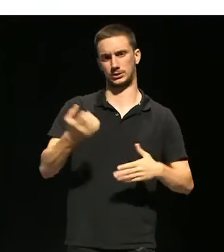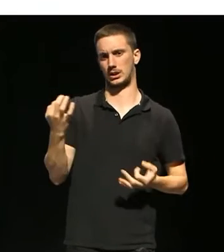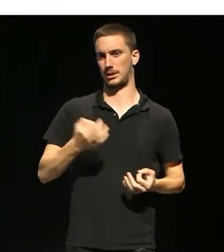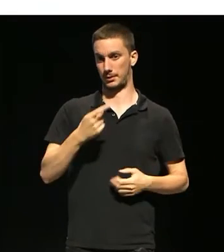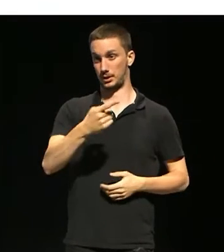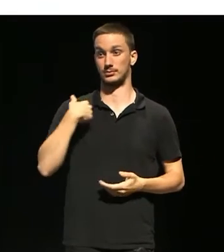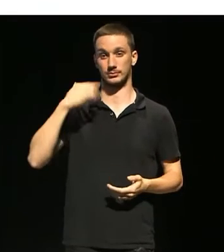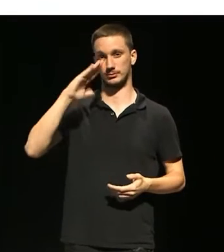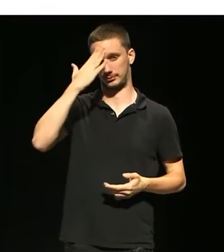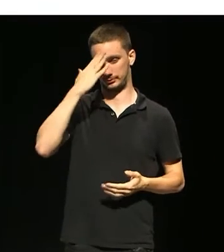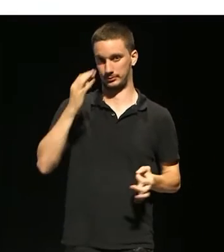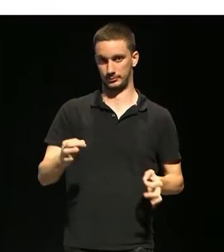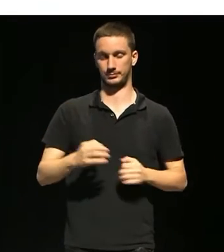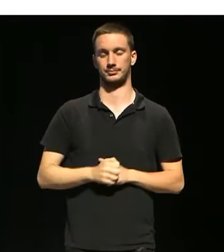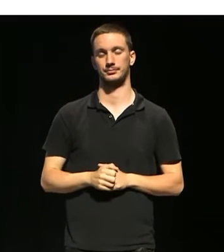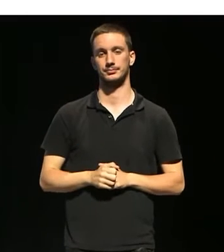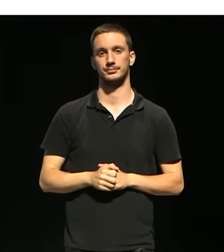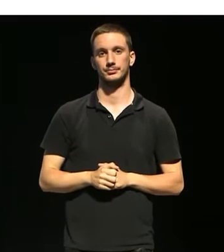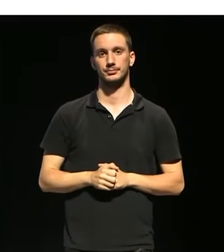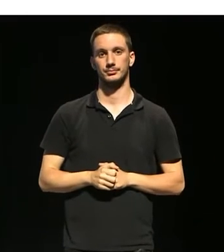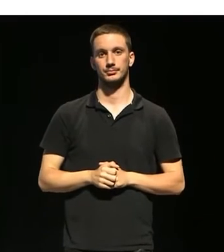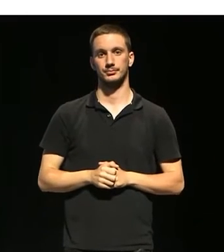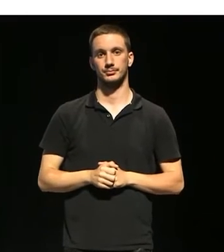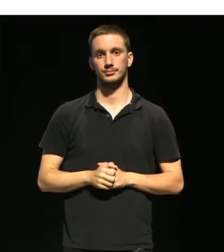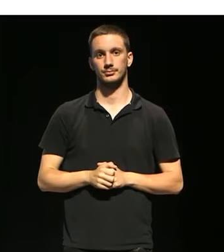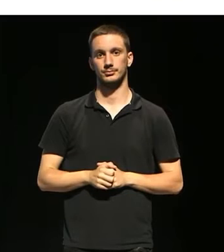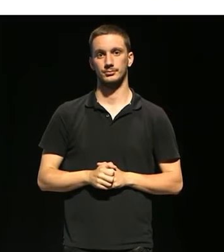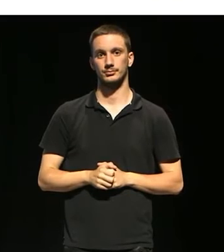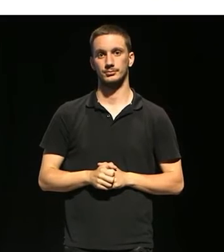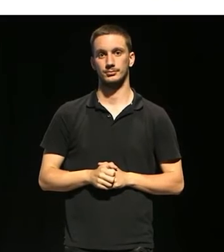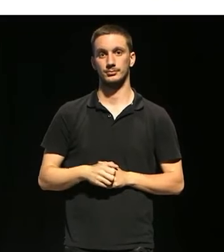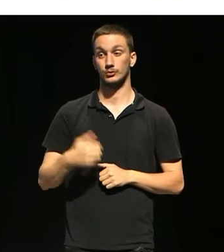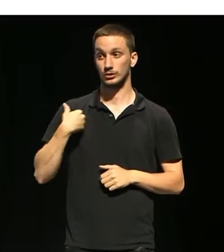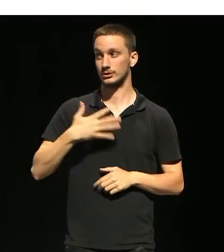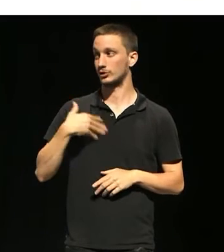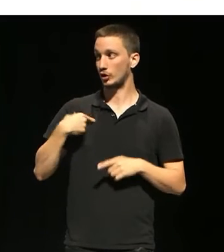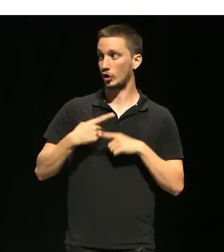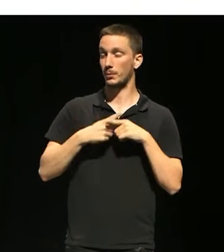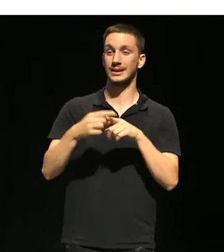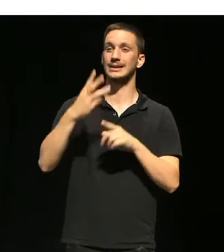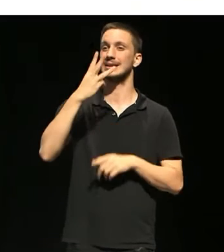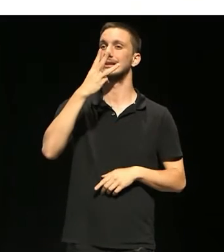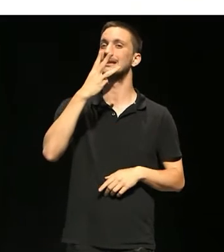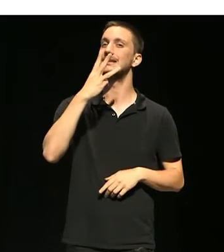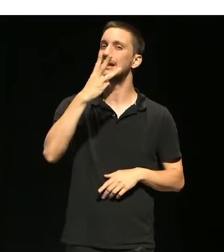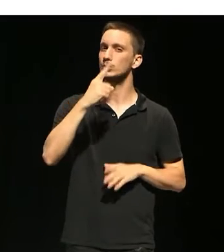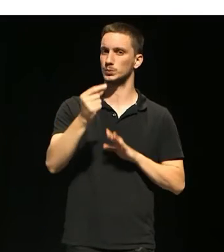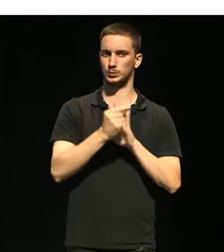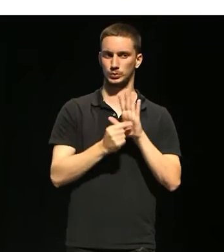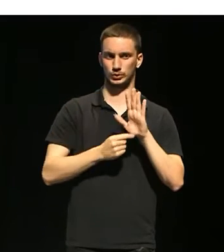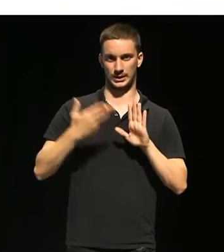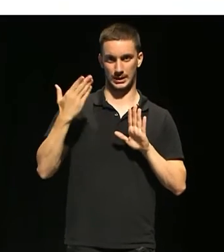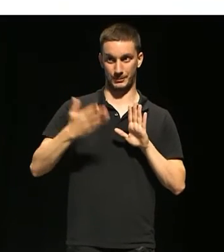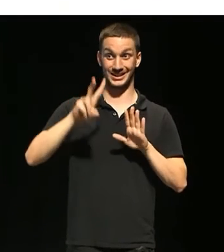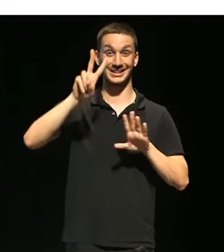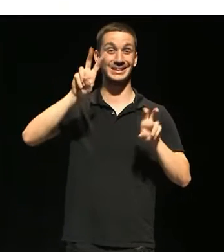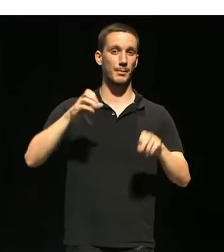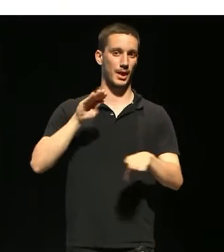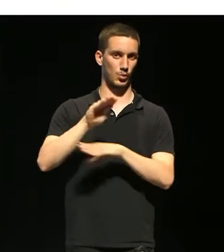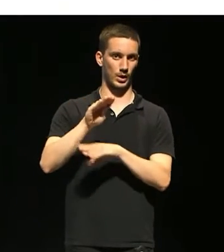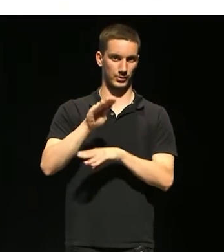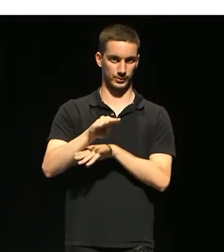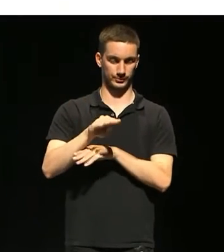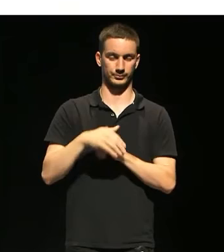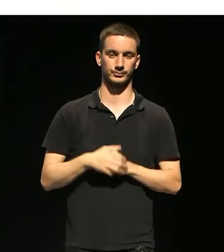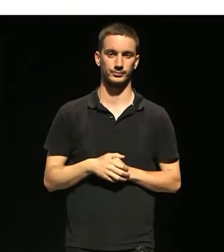confinament. Teresa, te queda un minuto. Voldríem compartir tres aspectes molt importants de l'educació. Tothom